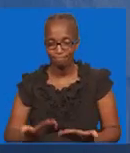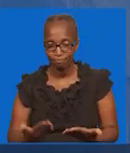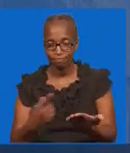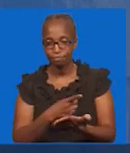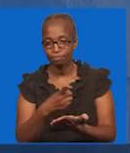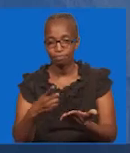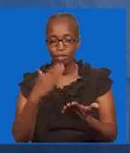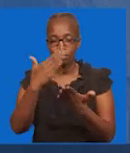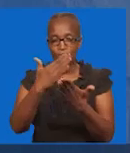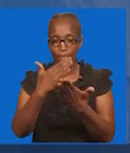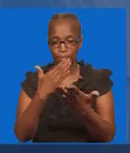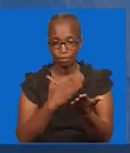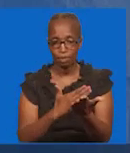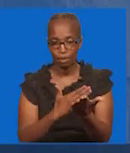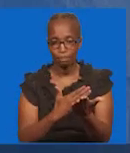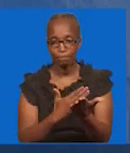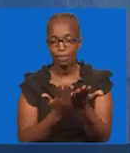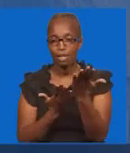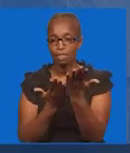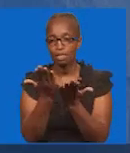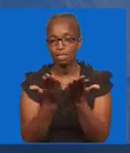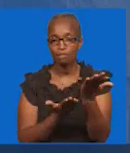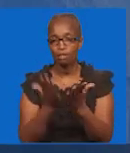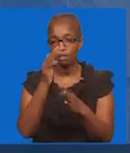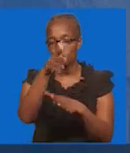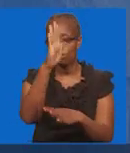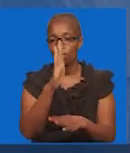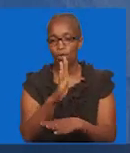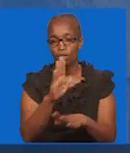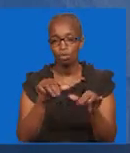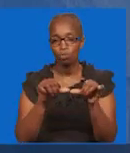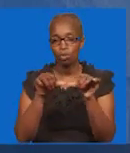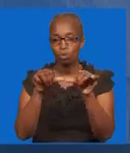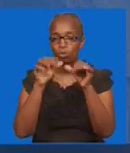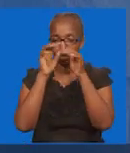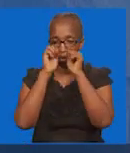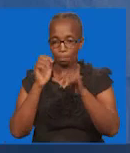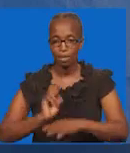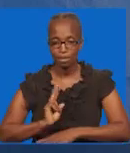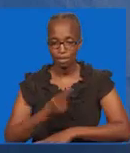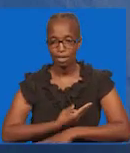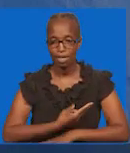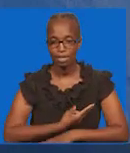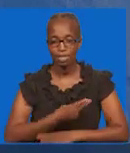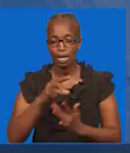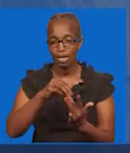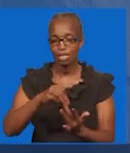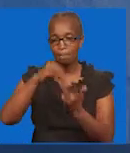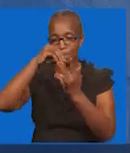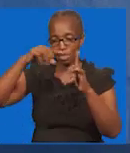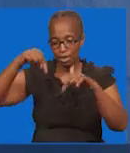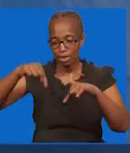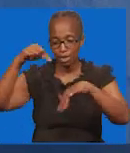nyuni ya mbaraka Ii mtumishu wa mnyeze mungu, Pastor Emanu Ndambuki, akaweze kwenyelea na kutunyezi izo mbaraka